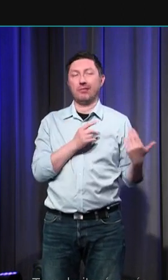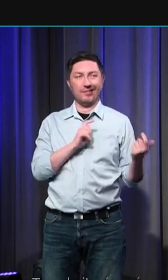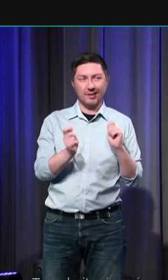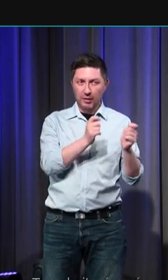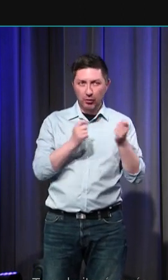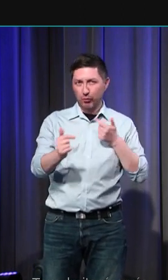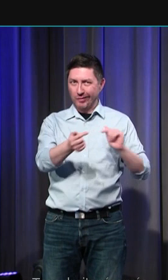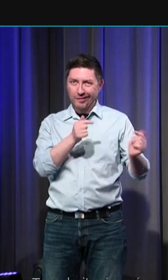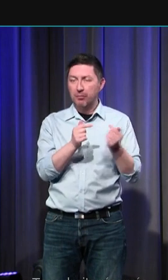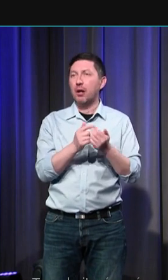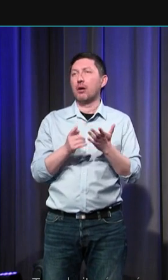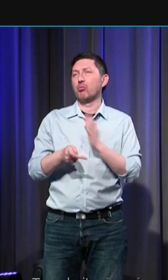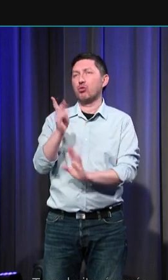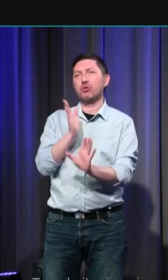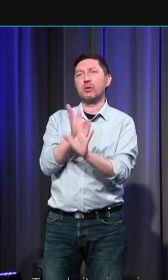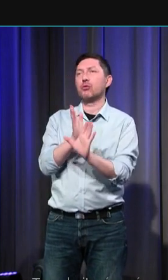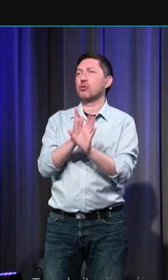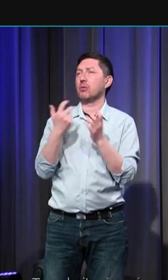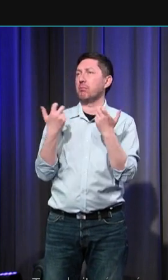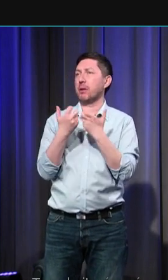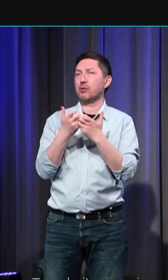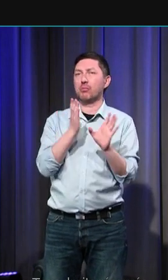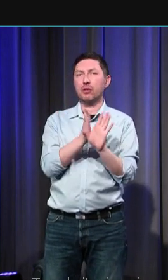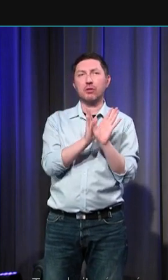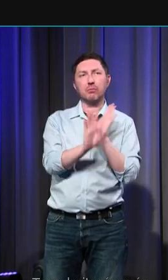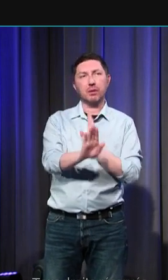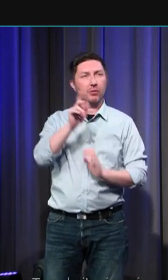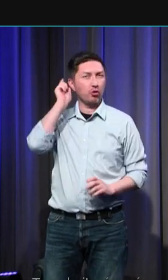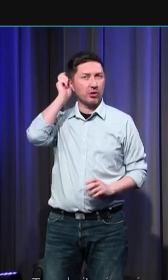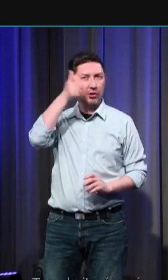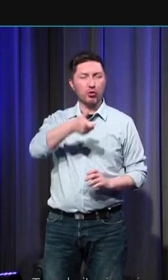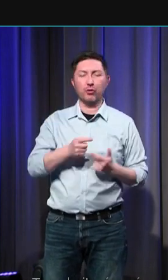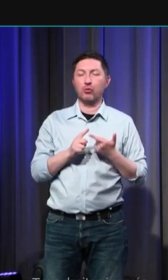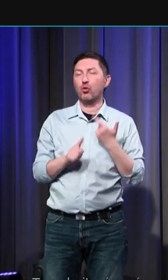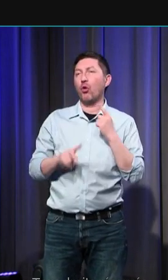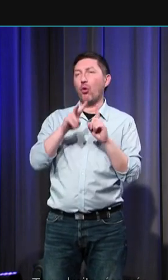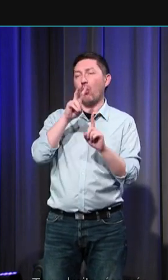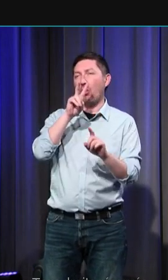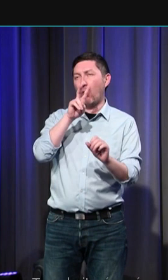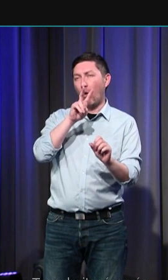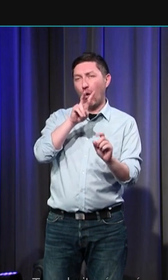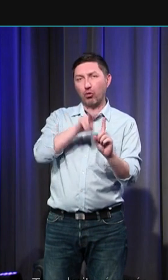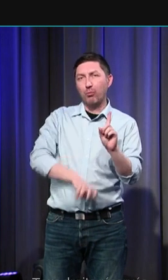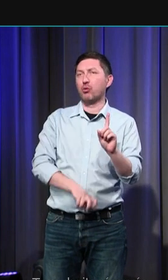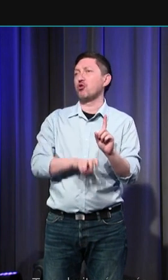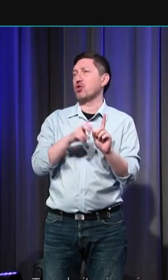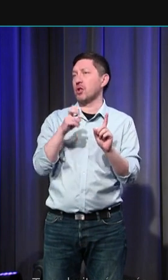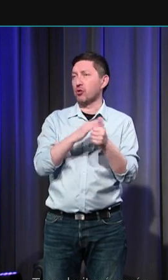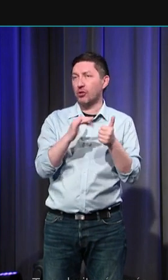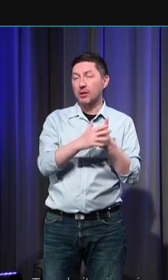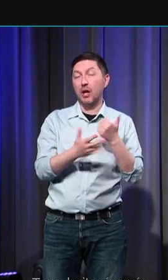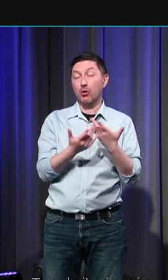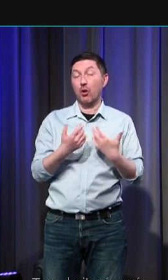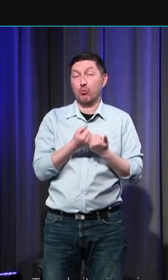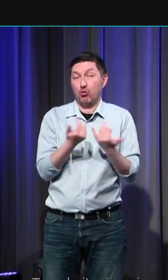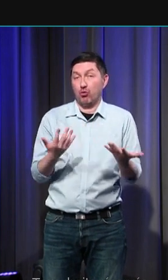avec des courants de la psychologie, par exemple la psychologie cognitive ou encore l'anthropologie sociale, des sciences humaines